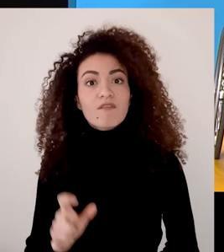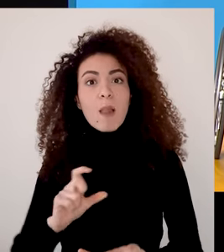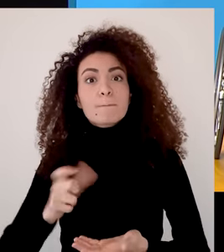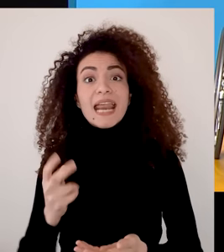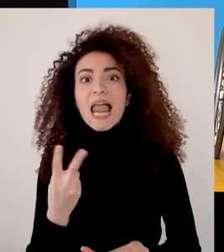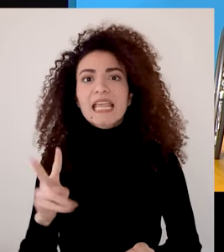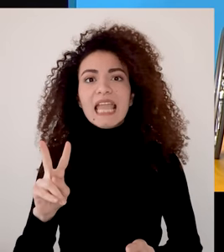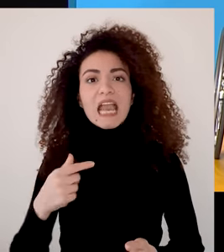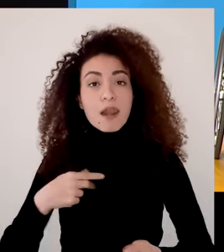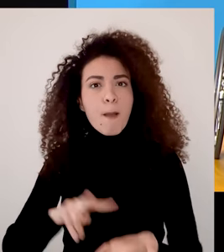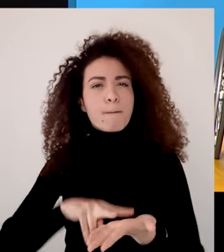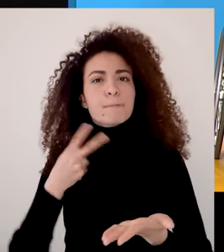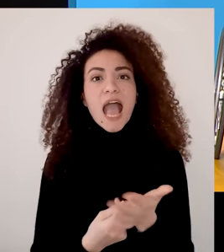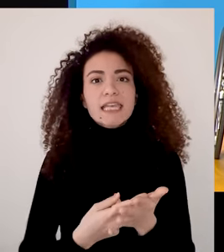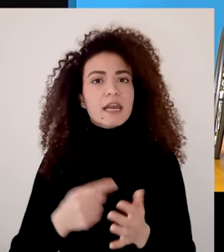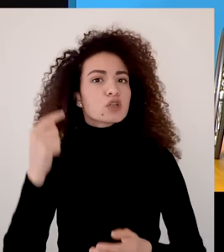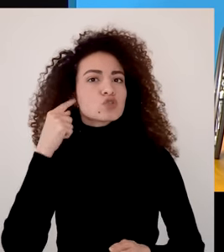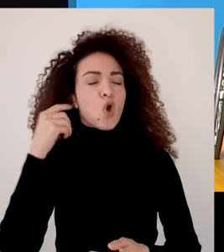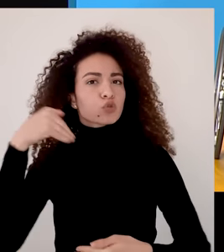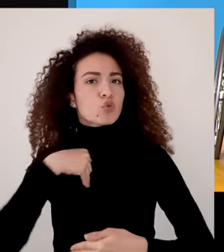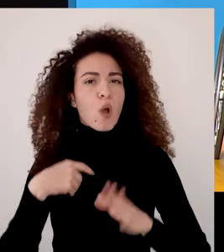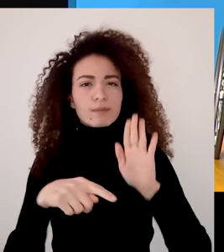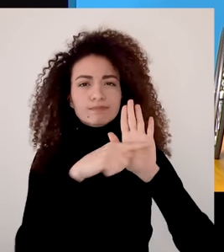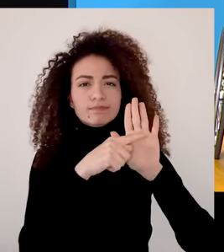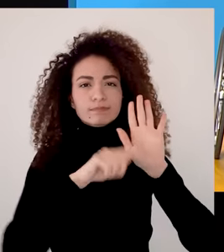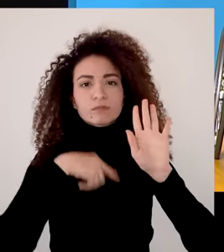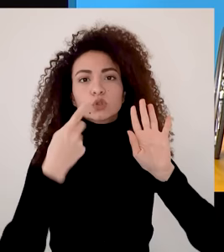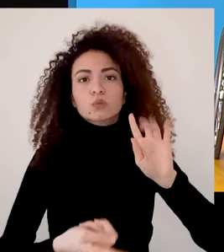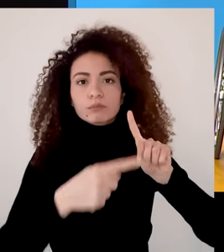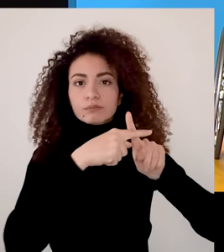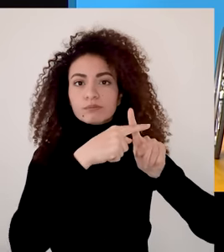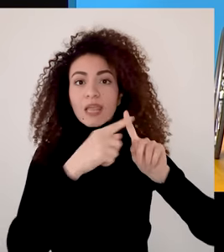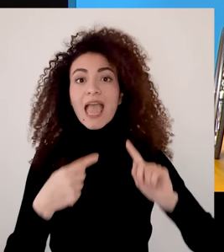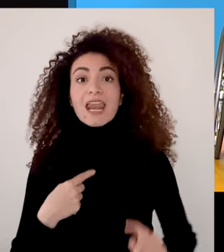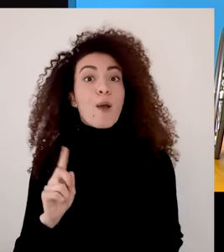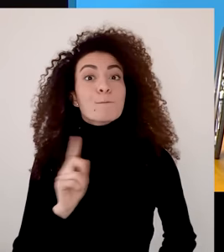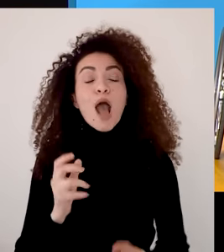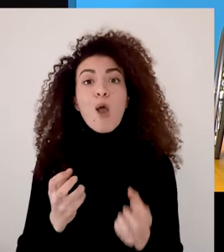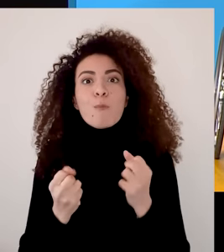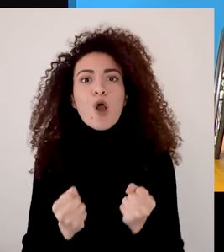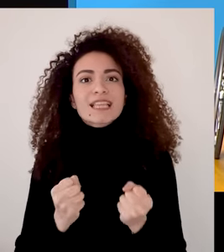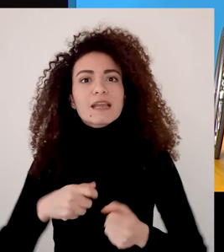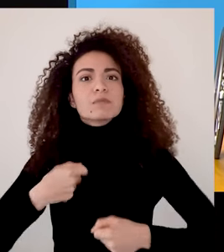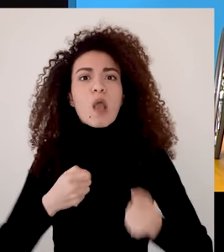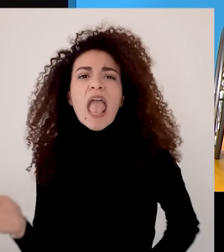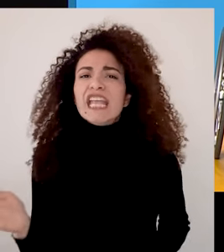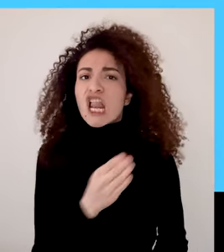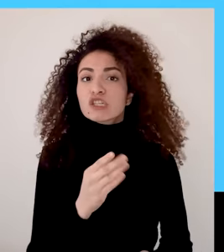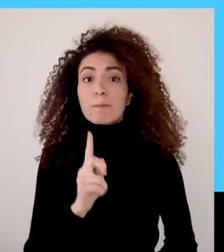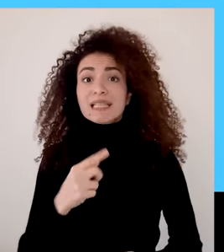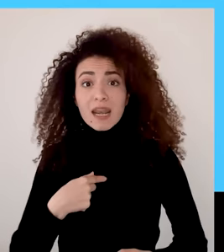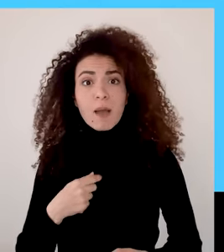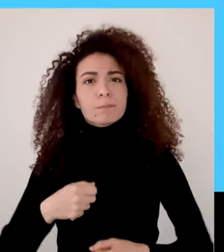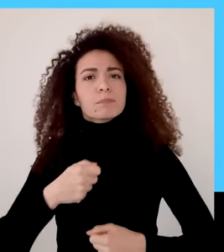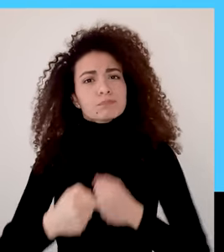يمكن تغيير أقوال الناقد الداخلة بأقوال مثلا أنا لا أستطيع القيام بكل شيء ولكن سأقوم باللازم